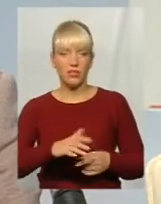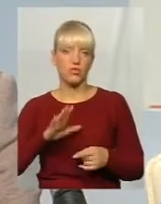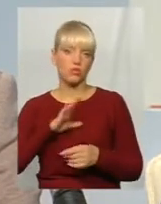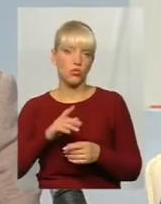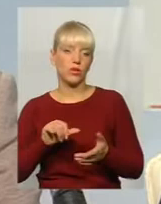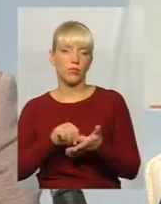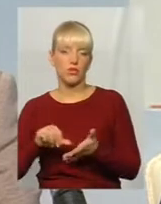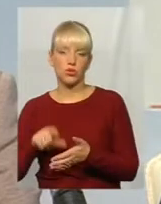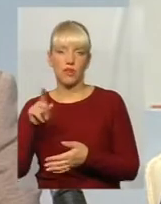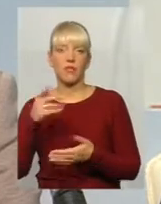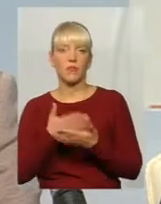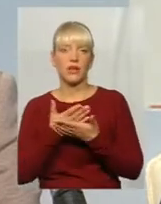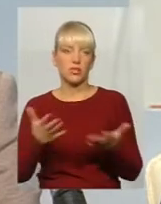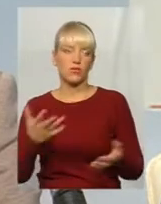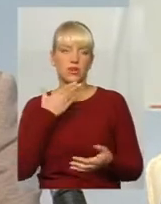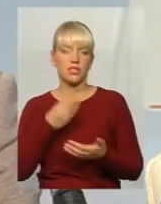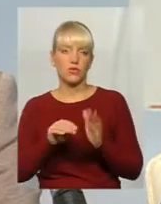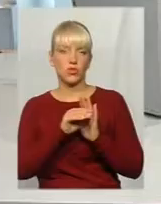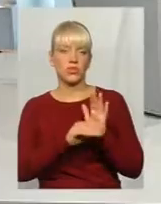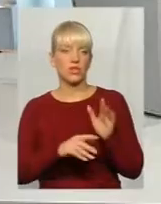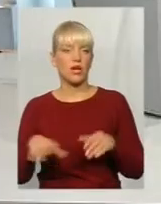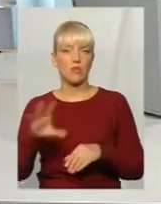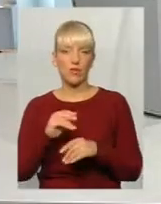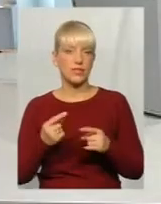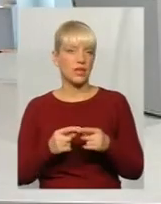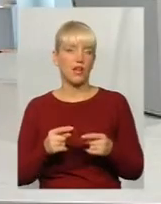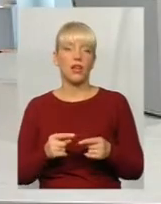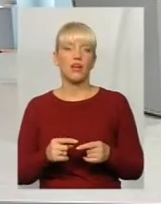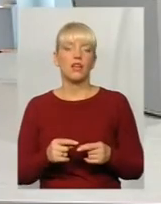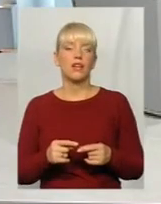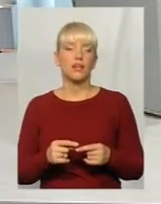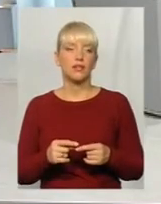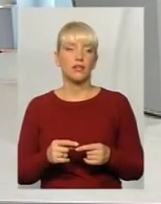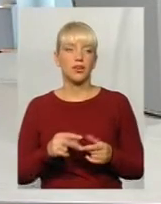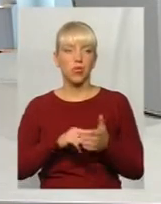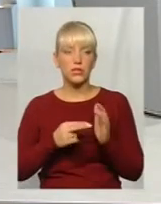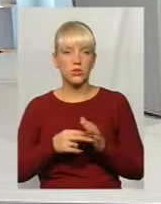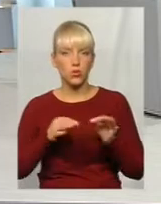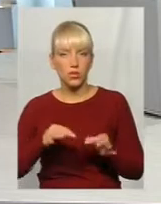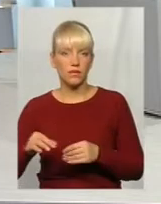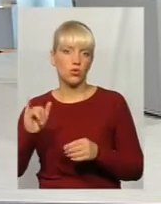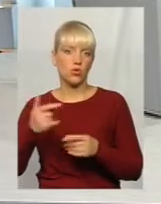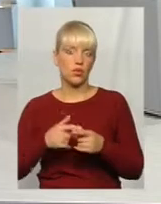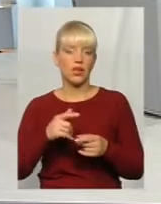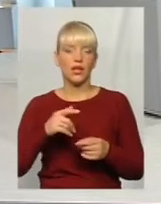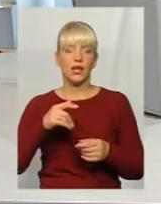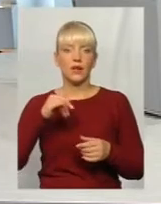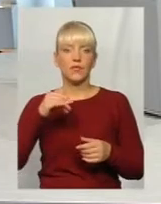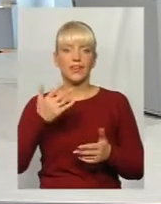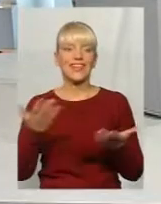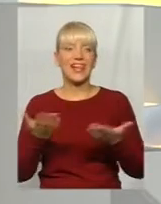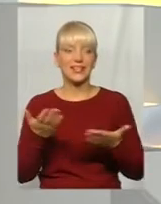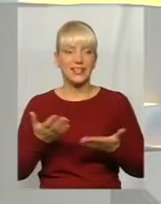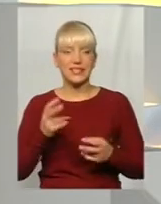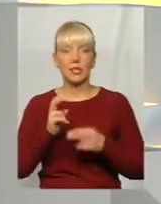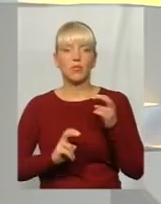презентували свою систему. Все дуже конструктивно, і, наскільки я розумію, якісь комунальні підприємства вже готові